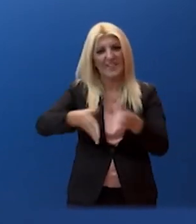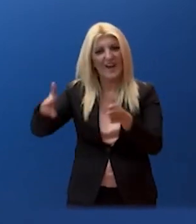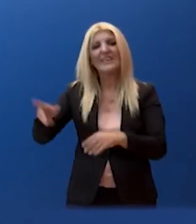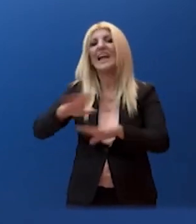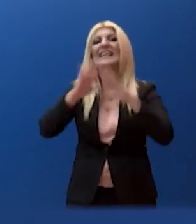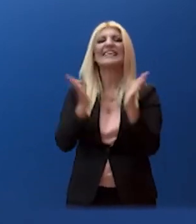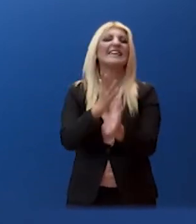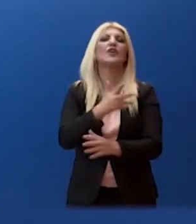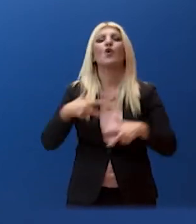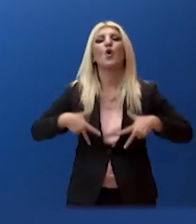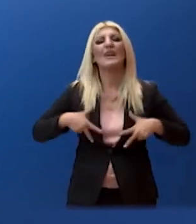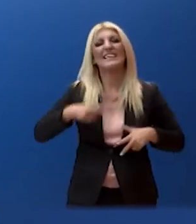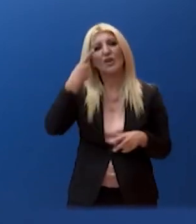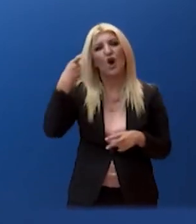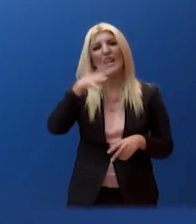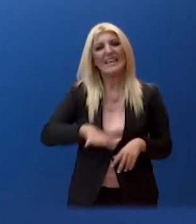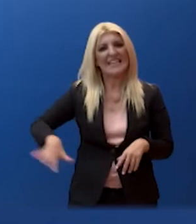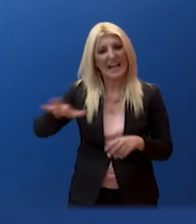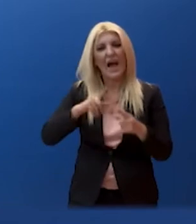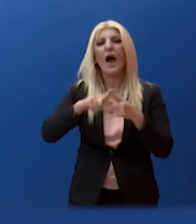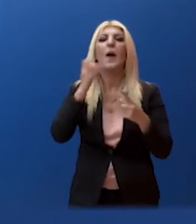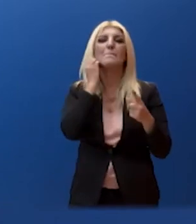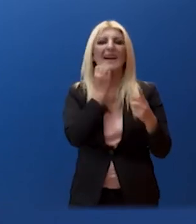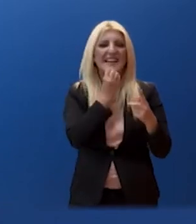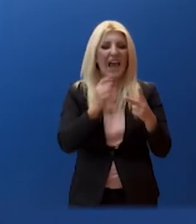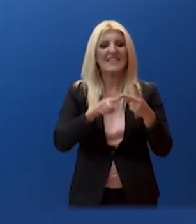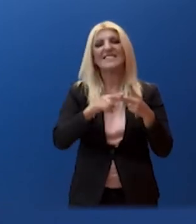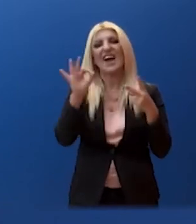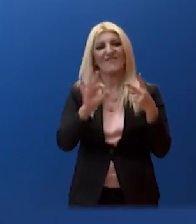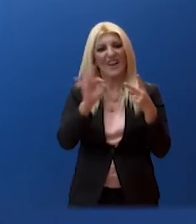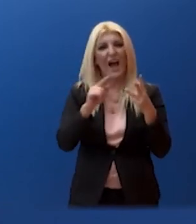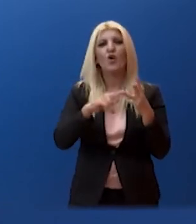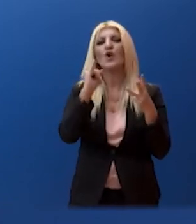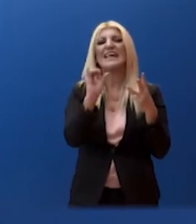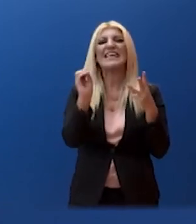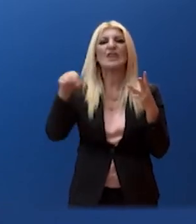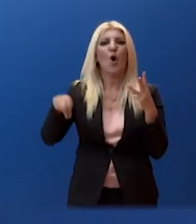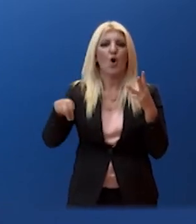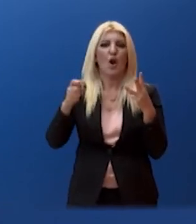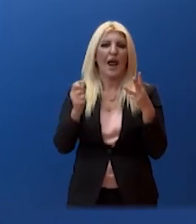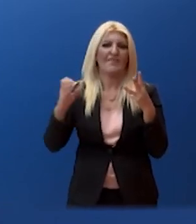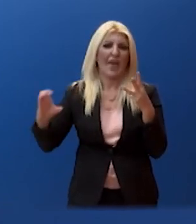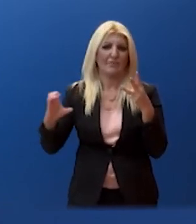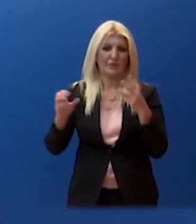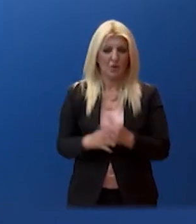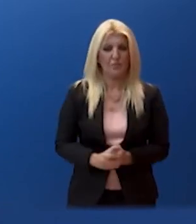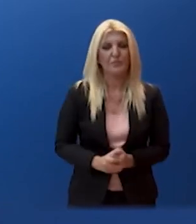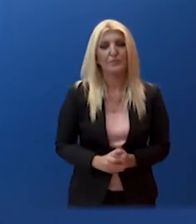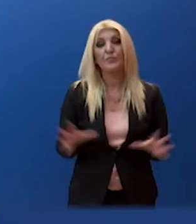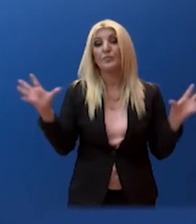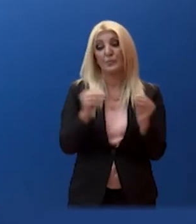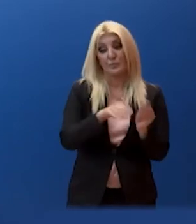δωρεά του κύριου Ευάγγελου Μαρενάκη, της κυρίας Αγγελικής Φράγκου και της ΙΟΝ ΑΕ. Σε ό,τι αφορά τώρα το άνοιγμα των σχολείων,